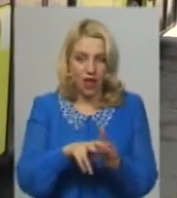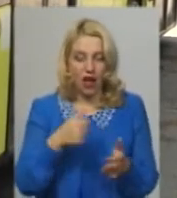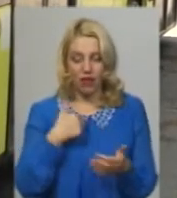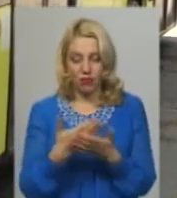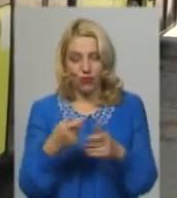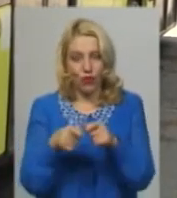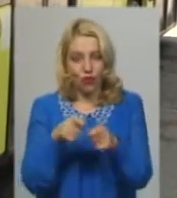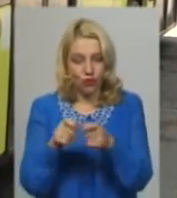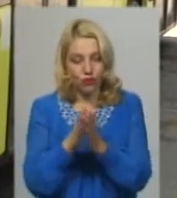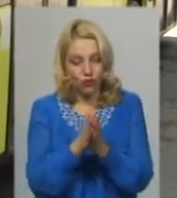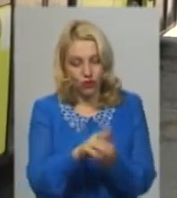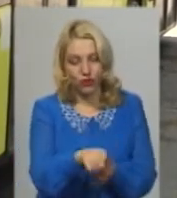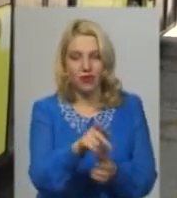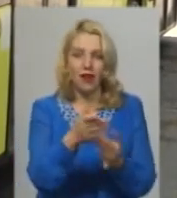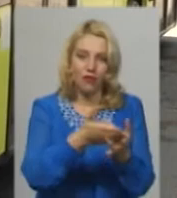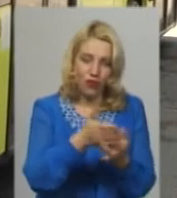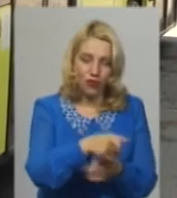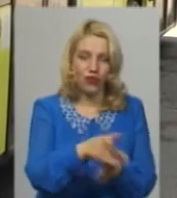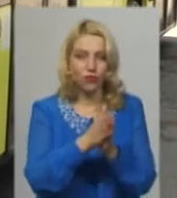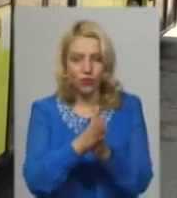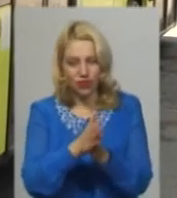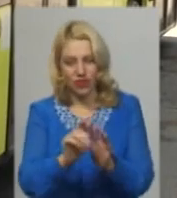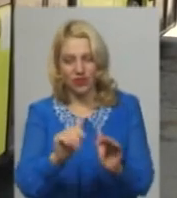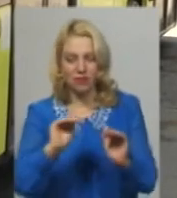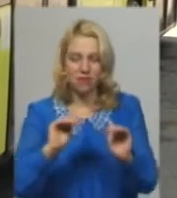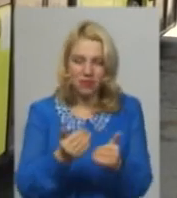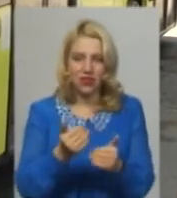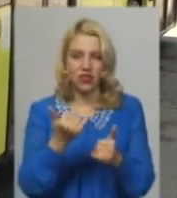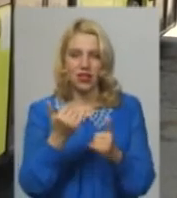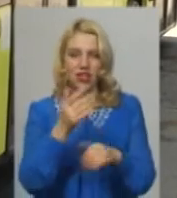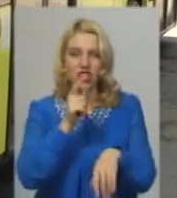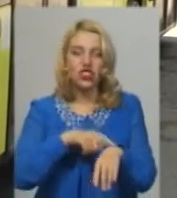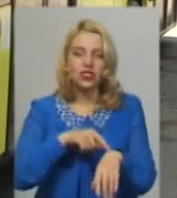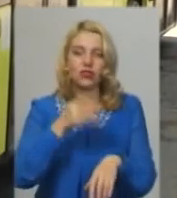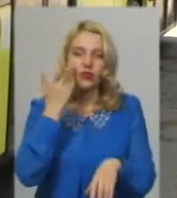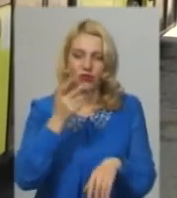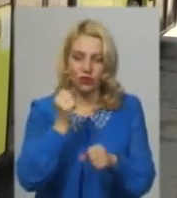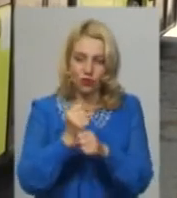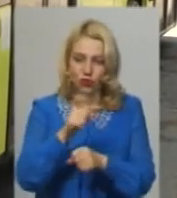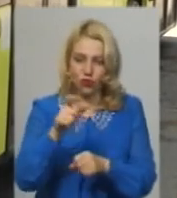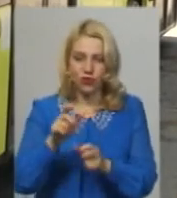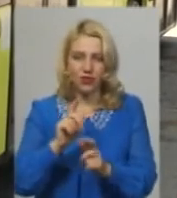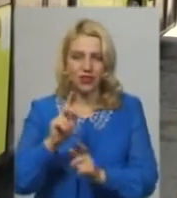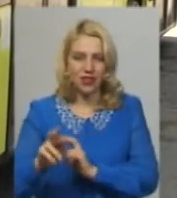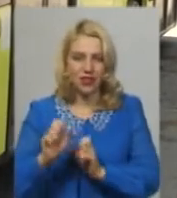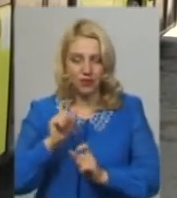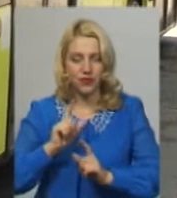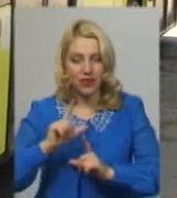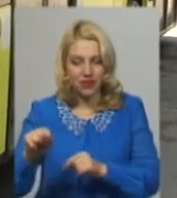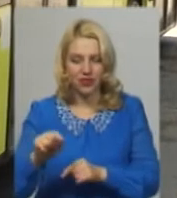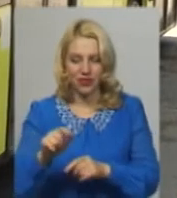людей пільгової категорії, що обмежити, будь ласка, в час пік своє пересування, тому що